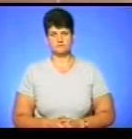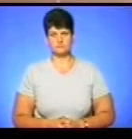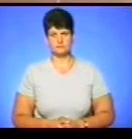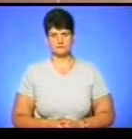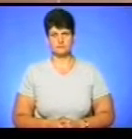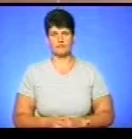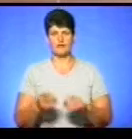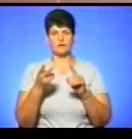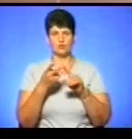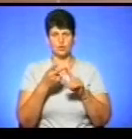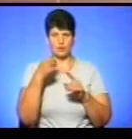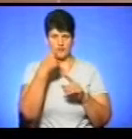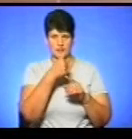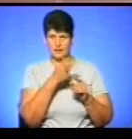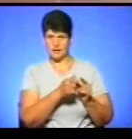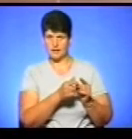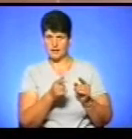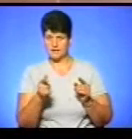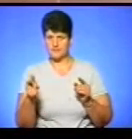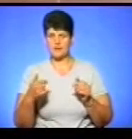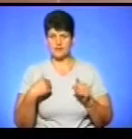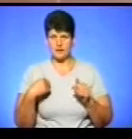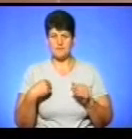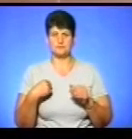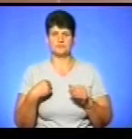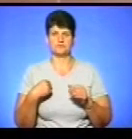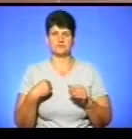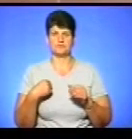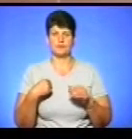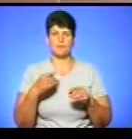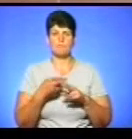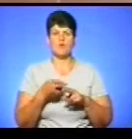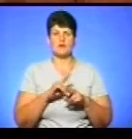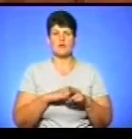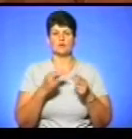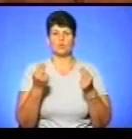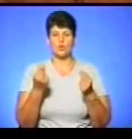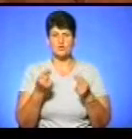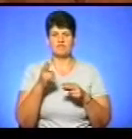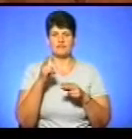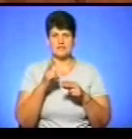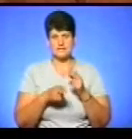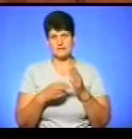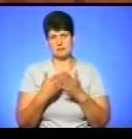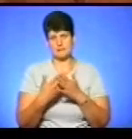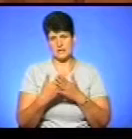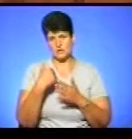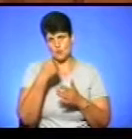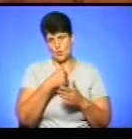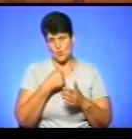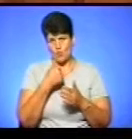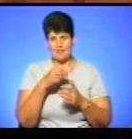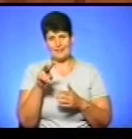Другий рік поспілі нам повертають кошти. Приблизно в кінці року,